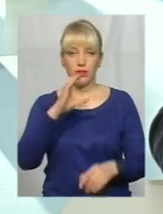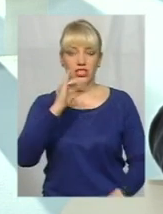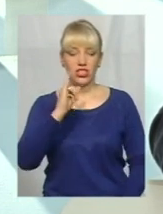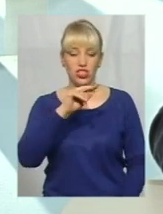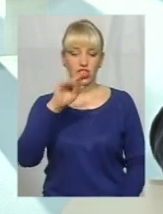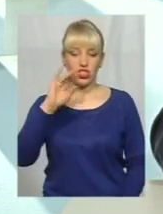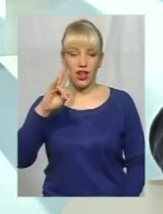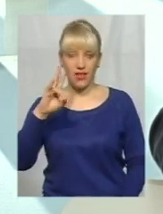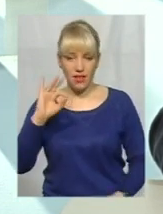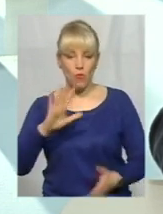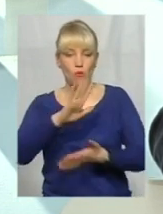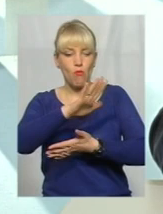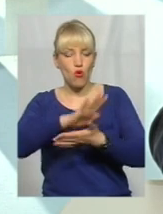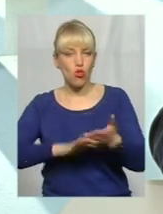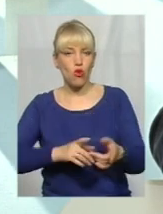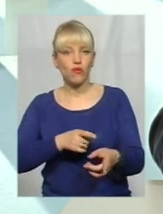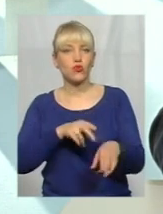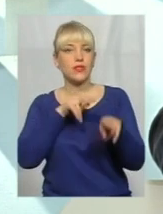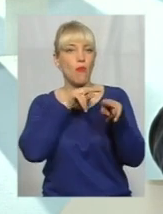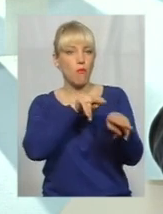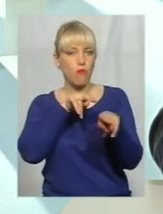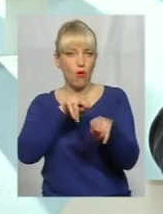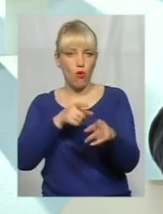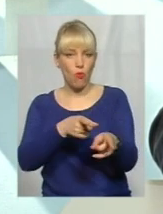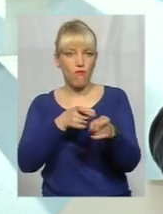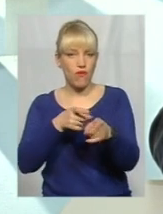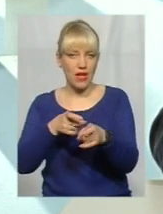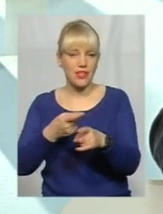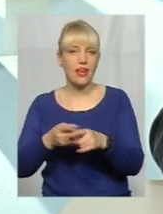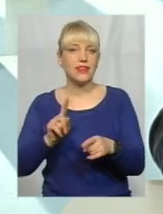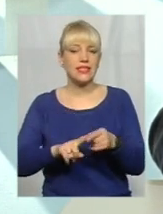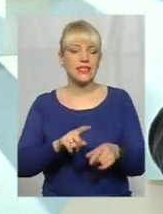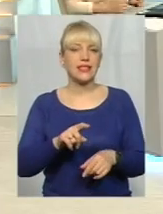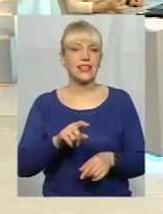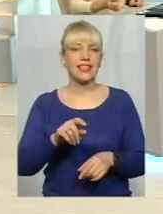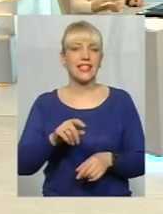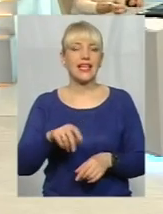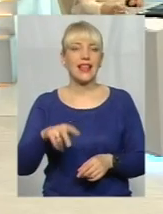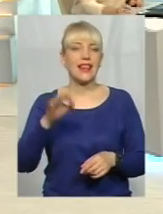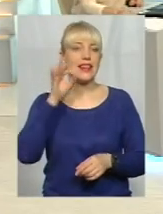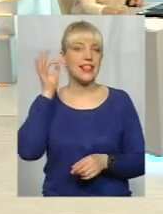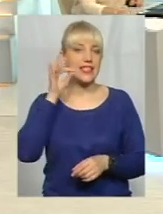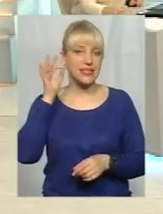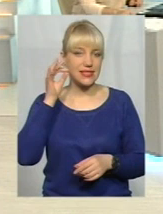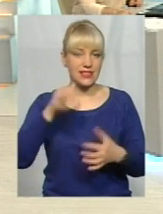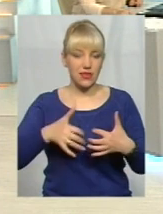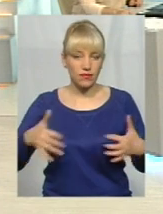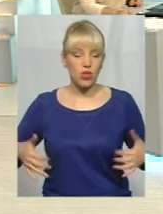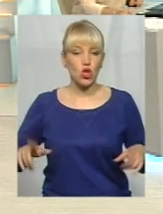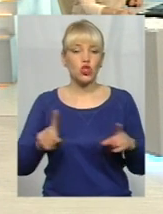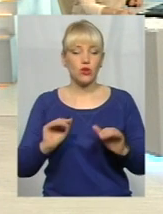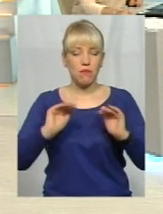тільки на цих лис, для того, щоб зменшити